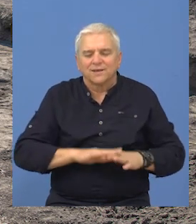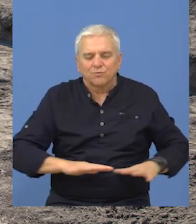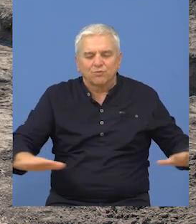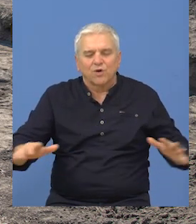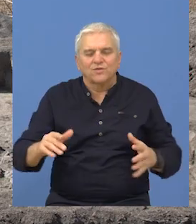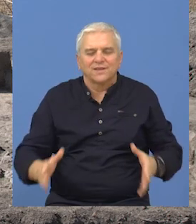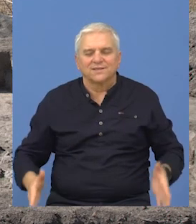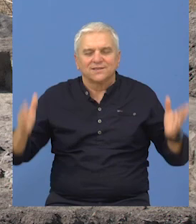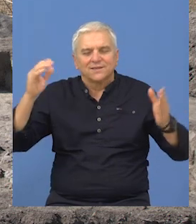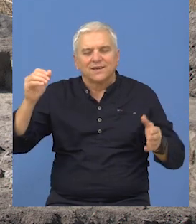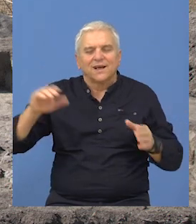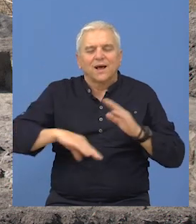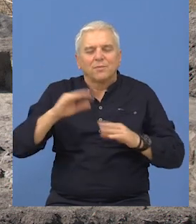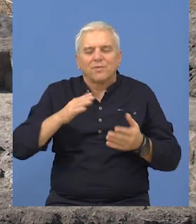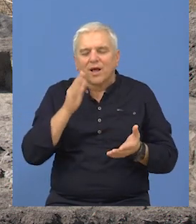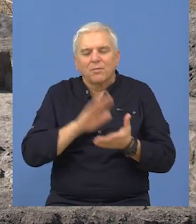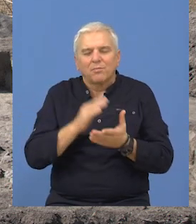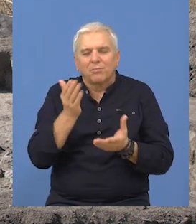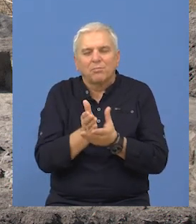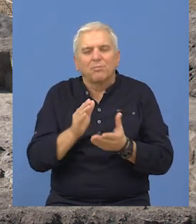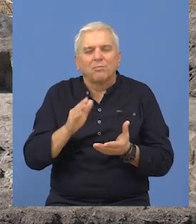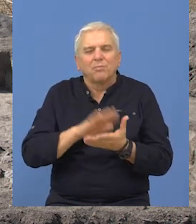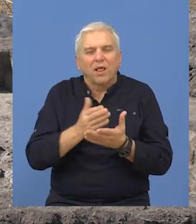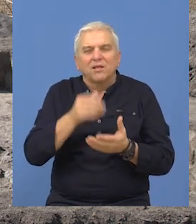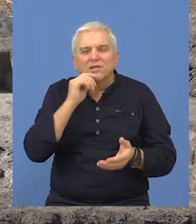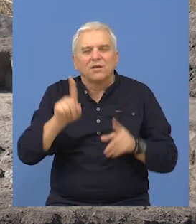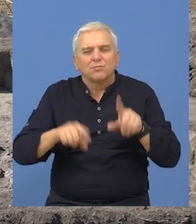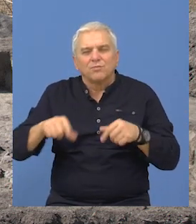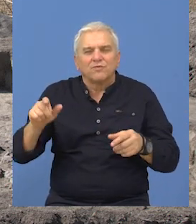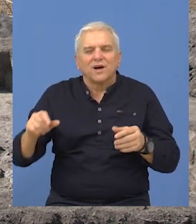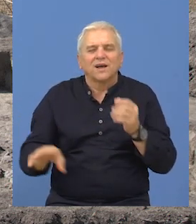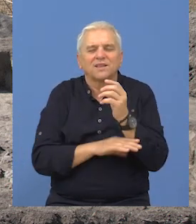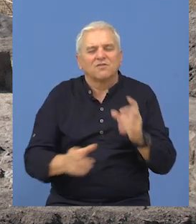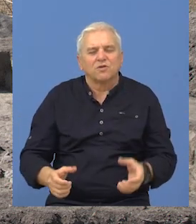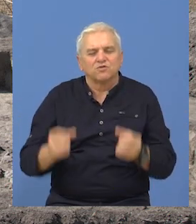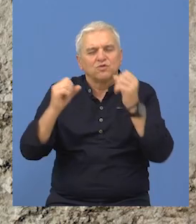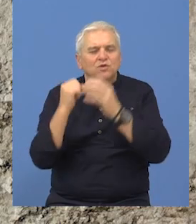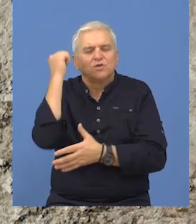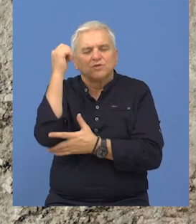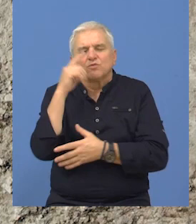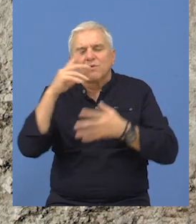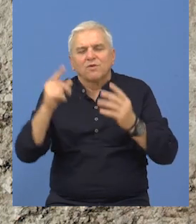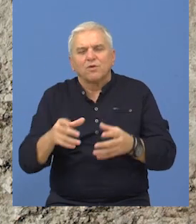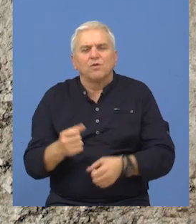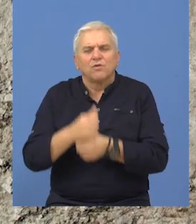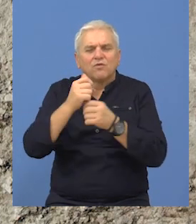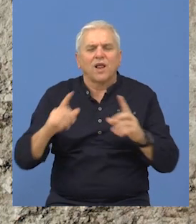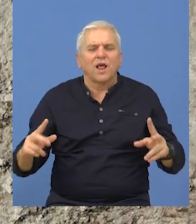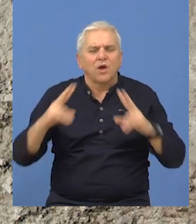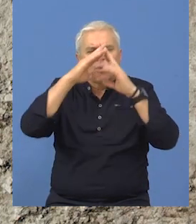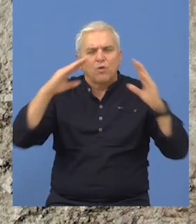podnice i zidova od zapečenog blatnog lepa, ali i pojedinih negativa stubova, koji su nosili blatnu